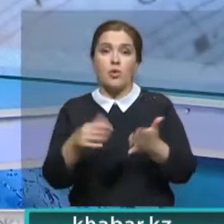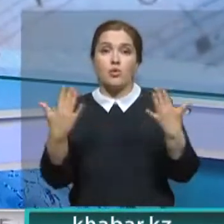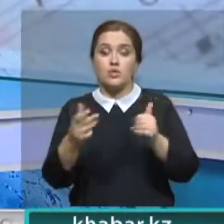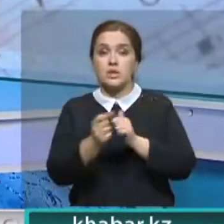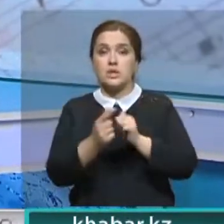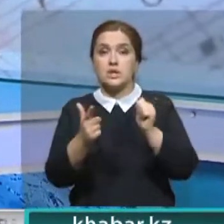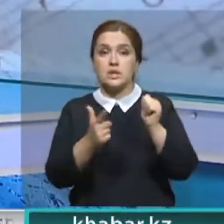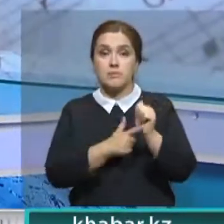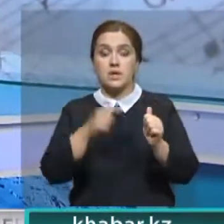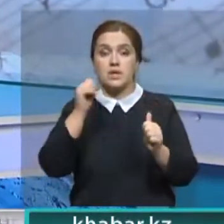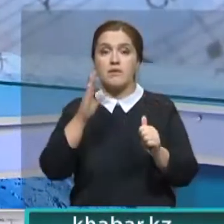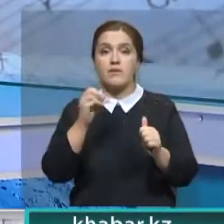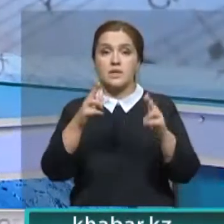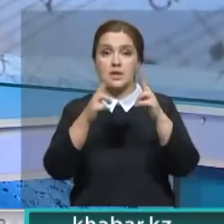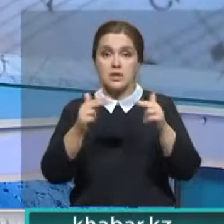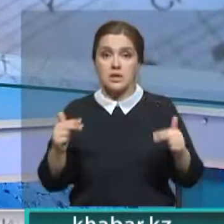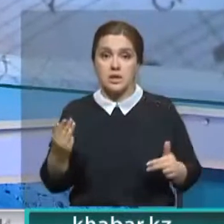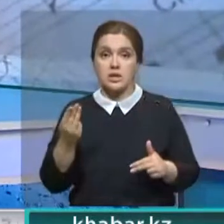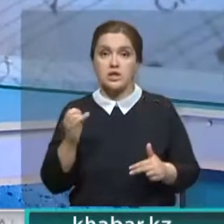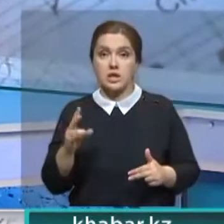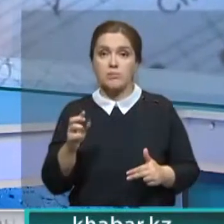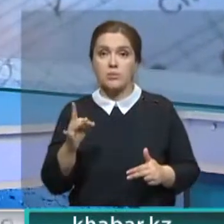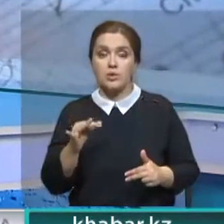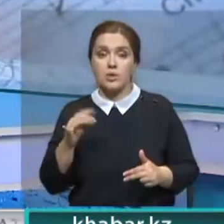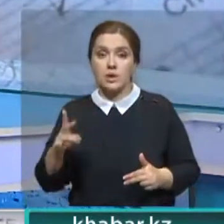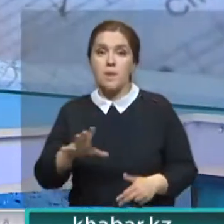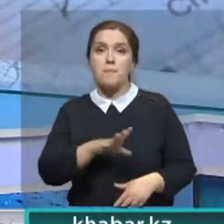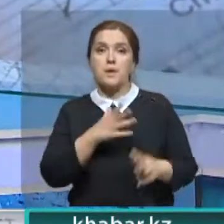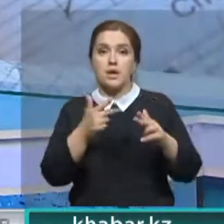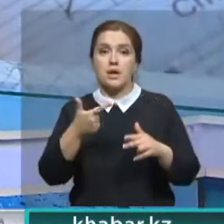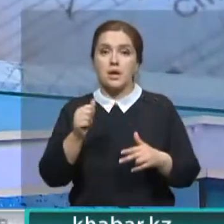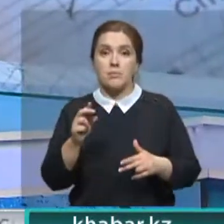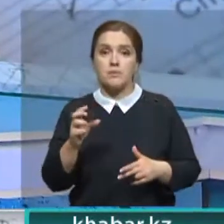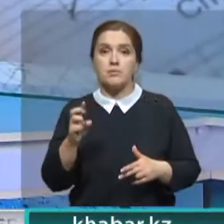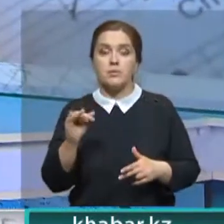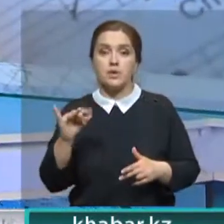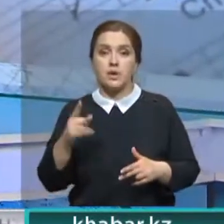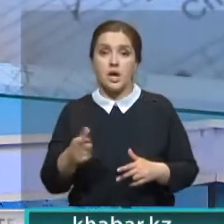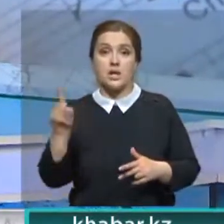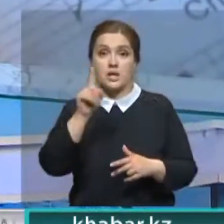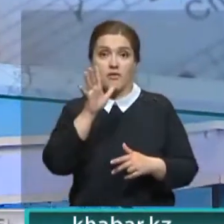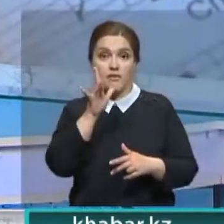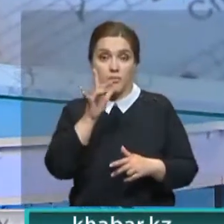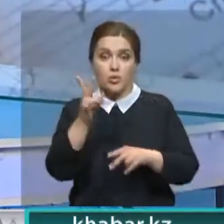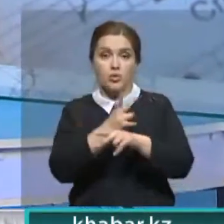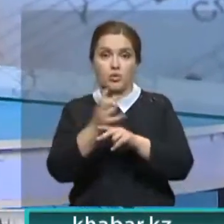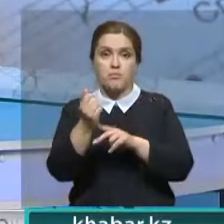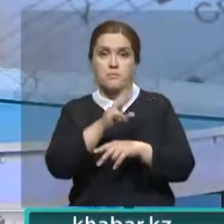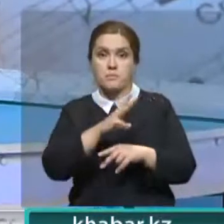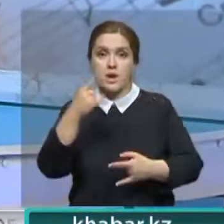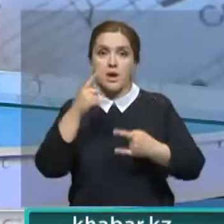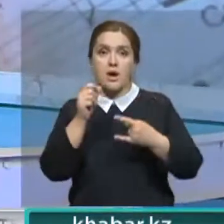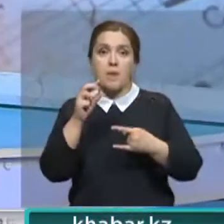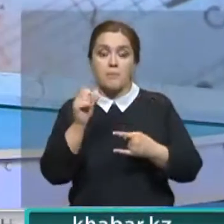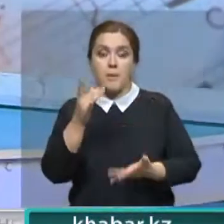выступление проходит уже 17-й год в Венском дворце Шенбрун, бывшей резиденции Габсбурга. В час 15 ночи на канале